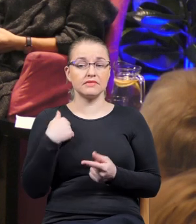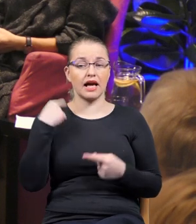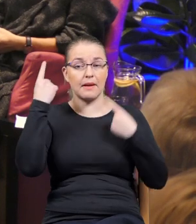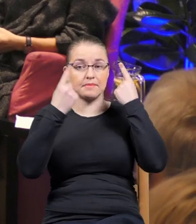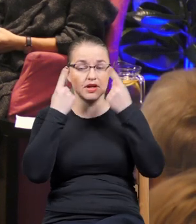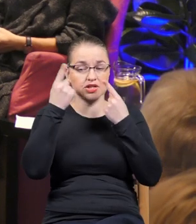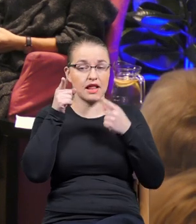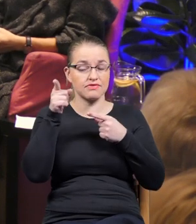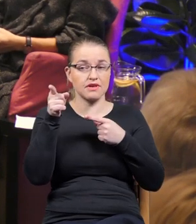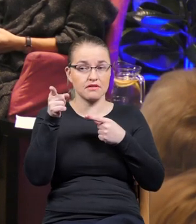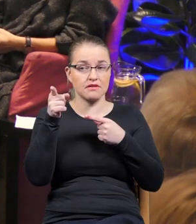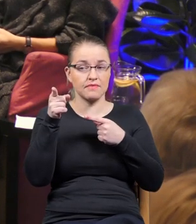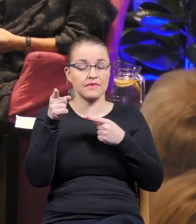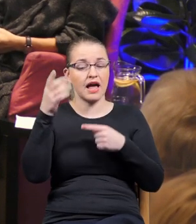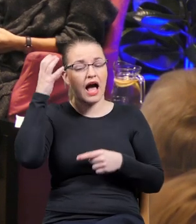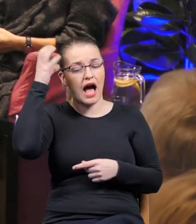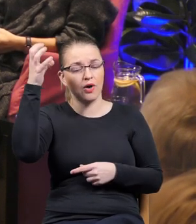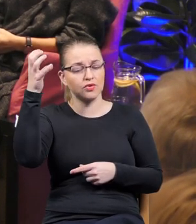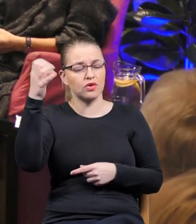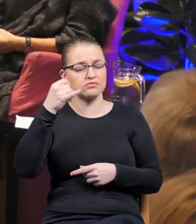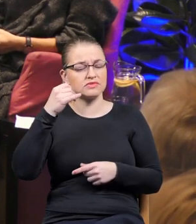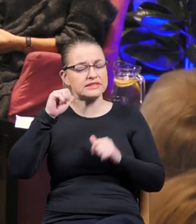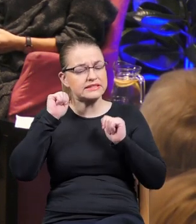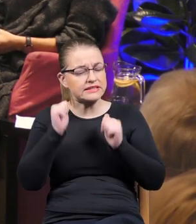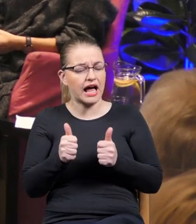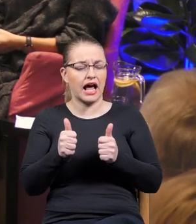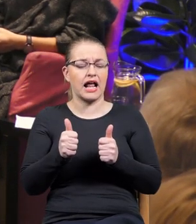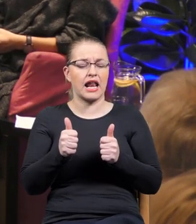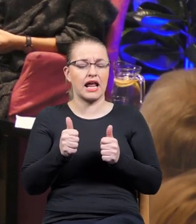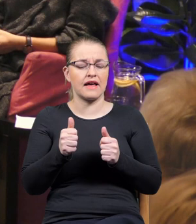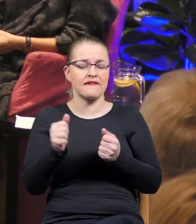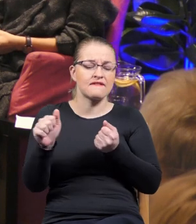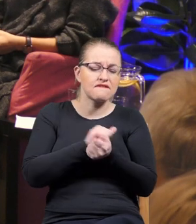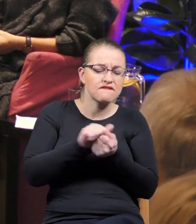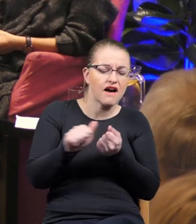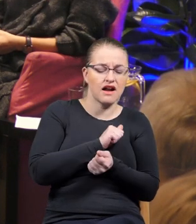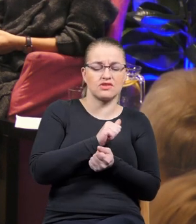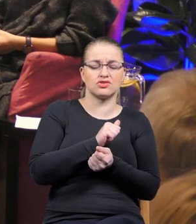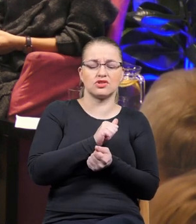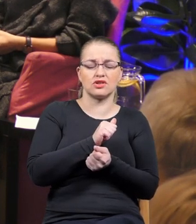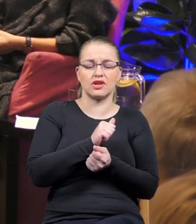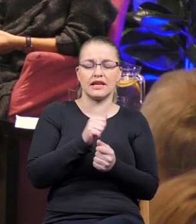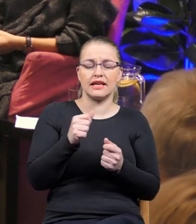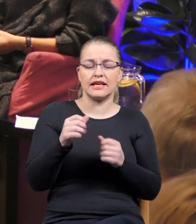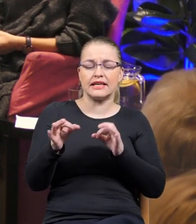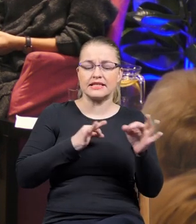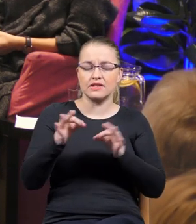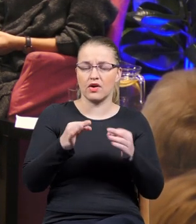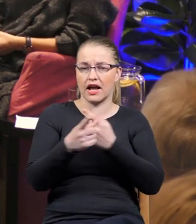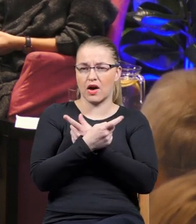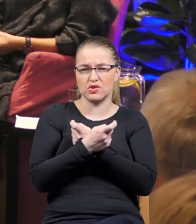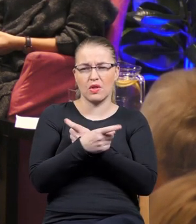jako autor, który ciągle zmaga się z historią Austrii, napisałeś mnóstwo bardzo